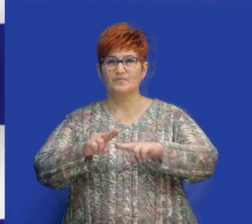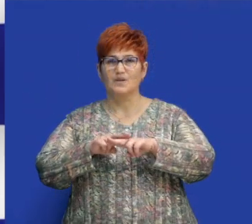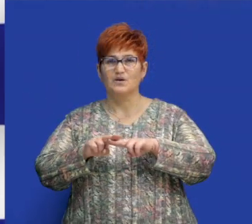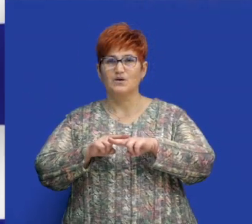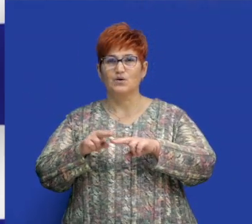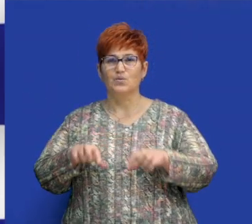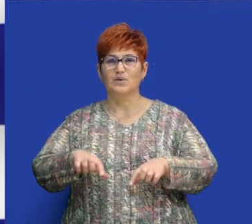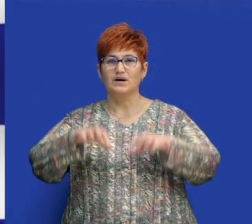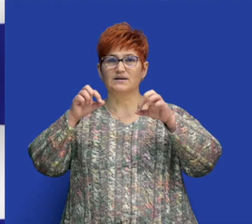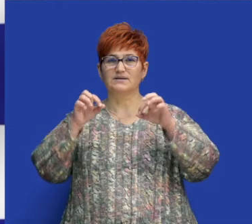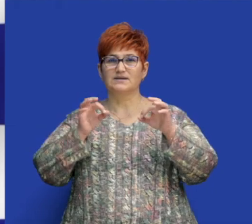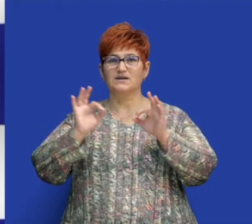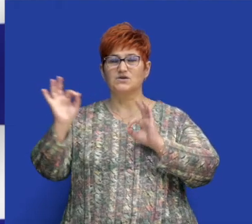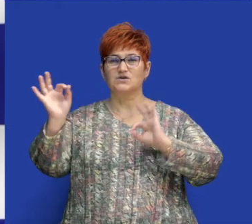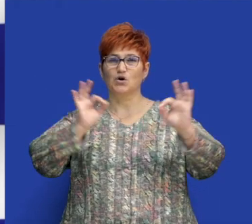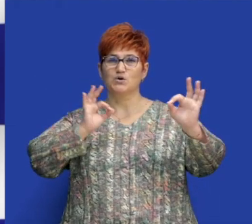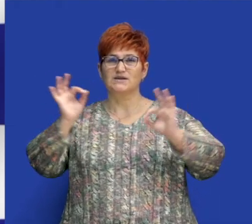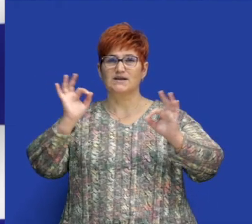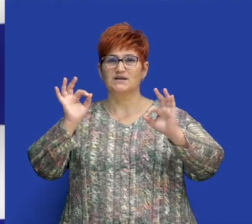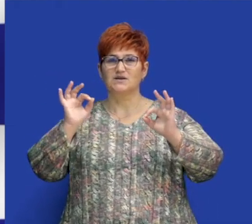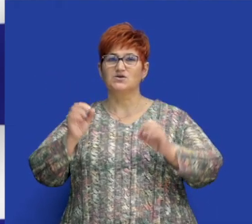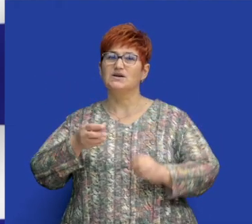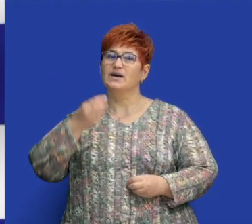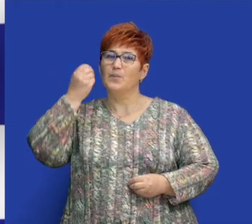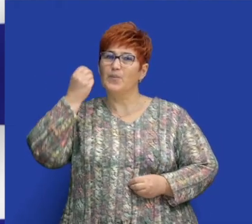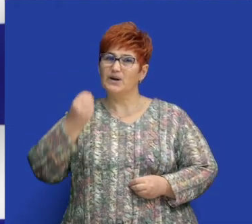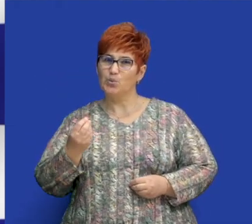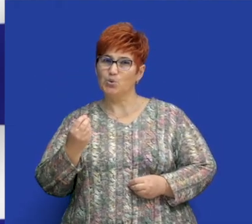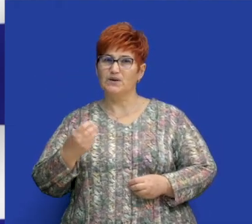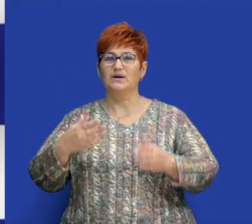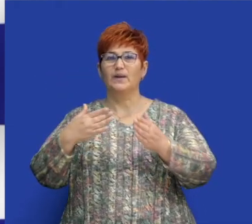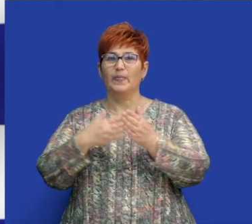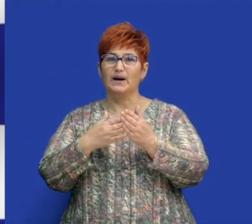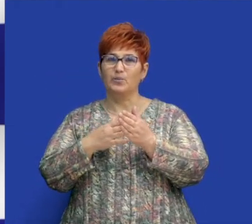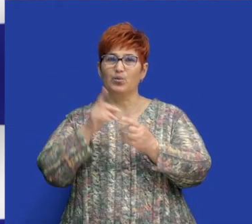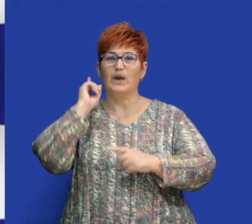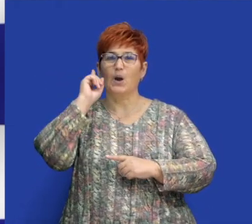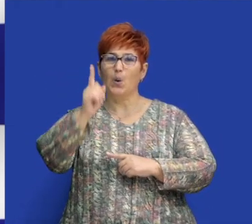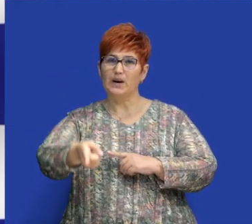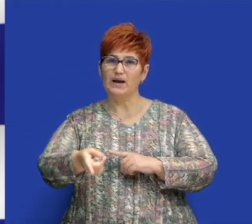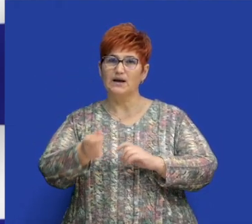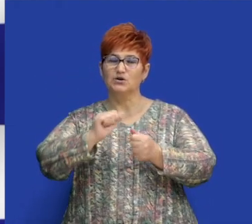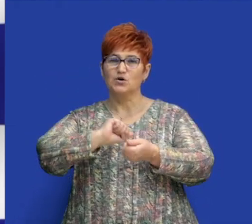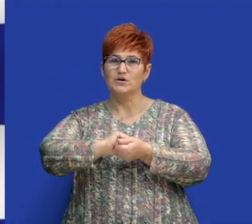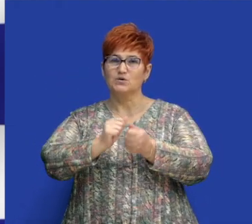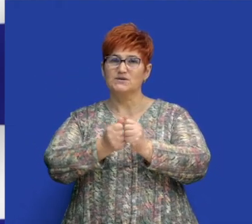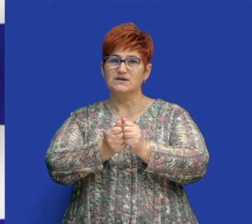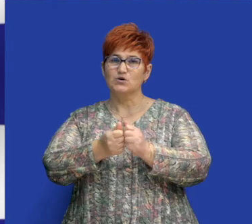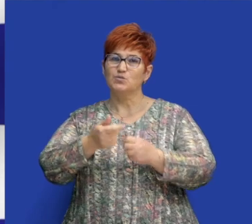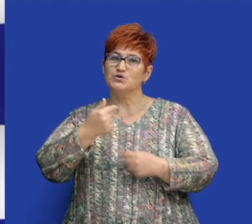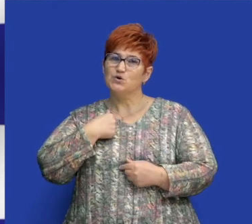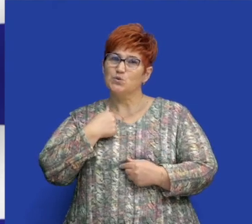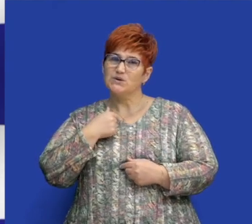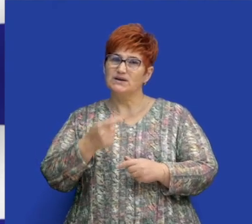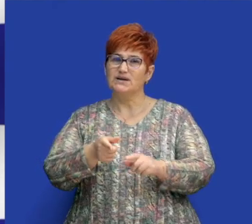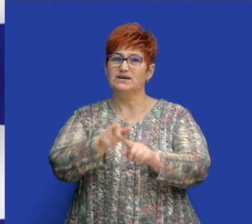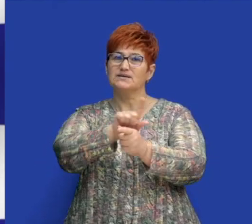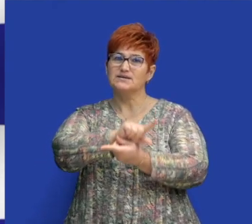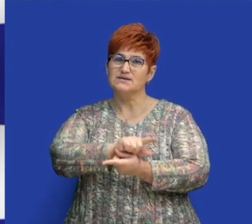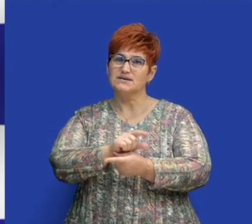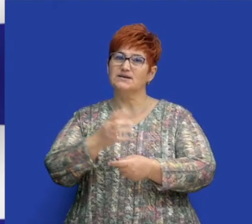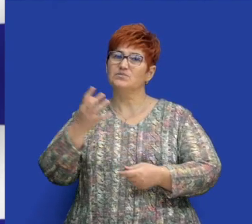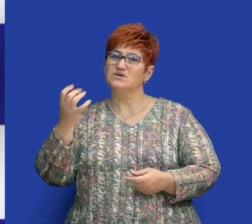Mindig a göröggel felül kell átadni. Hivatalos öltészkedésükre a sötét árnyalatok a jellemzőek. A